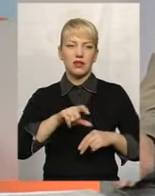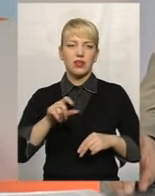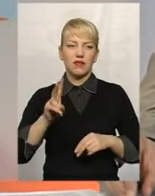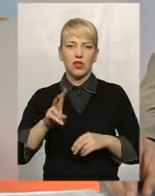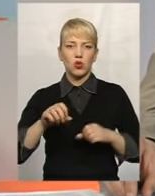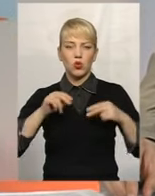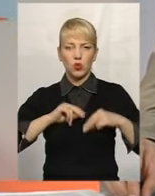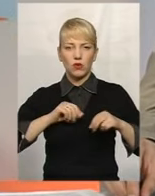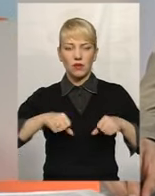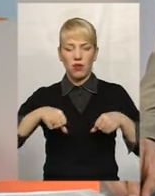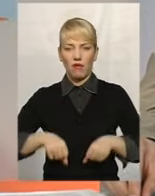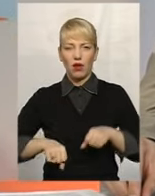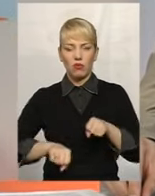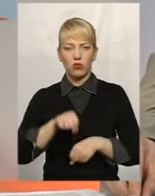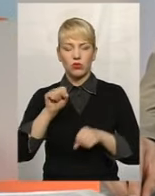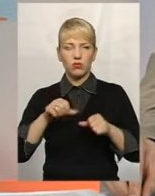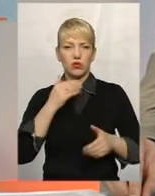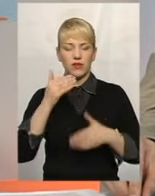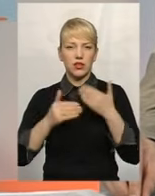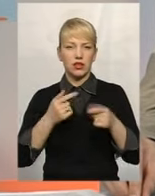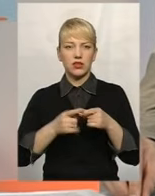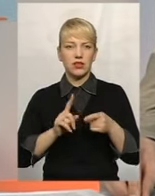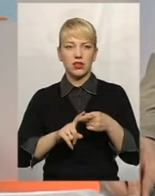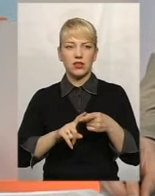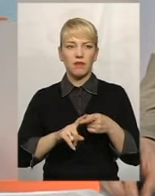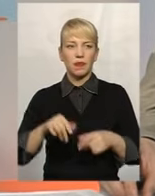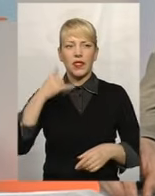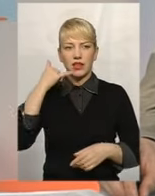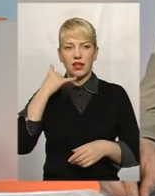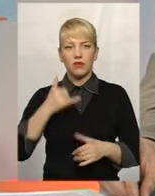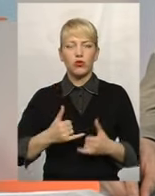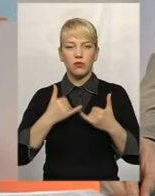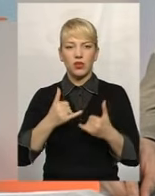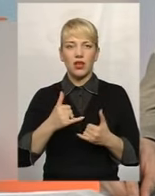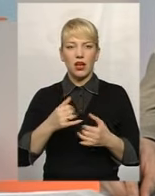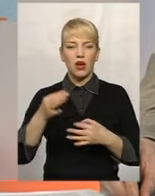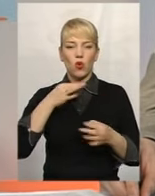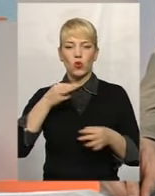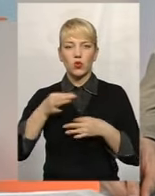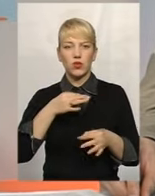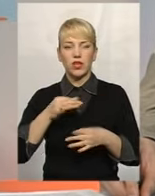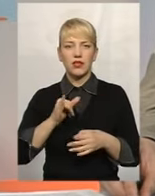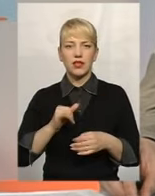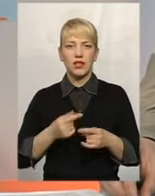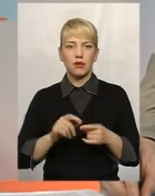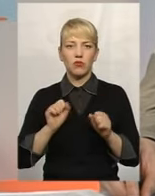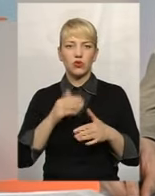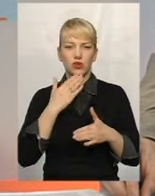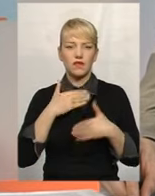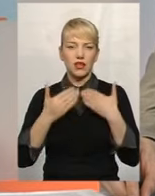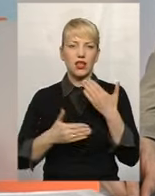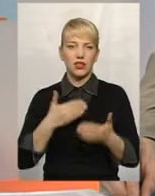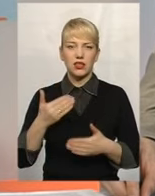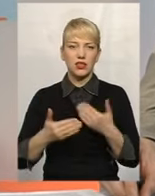трудові права порушені, можуть звертатися за цим телефоном для телефонної консультації, і безпосередньо можуть звертатися